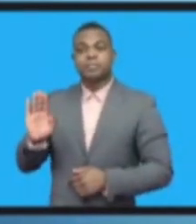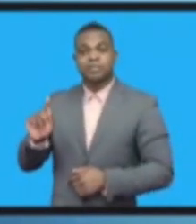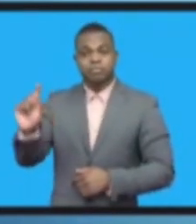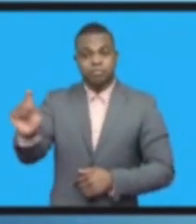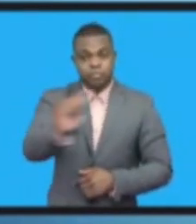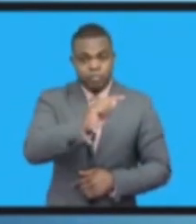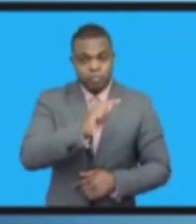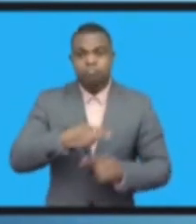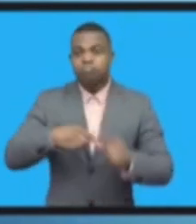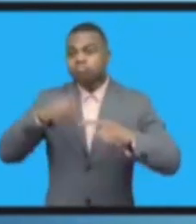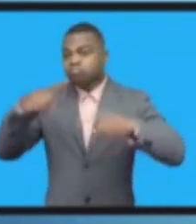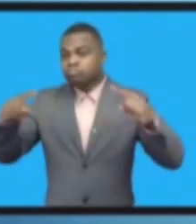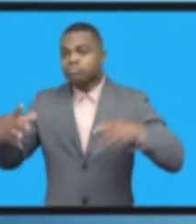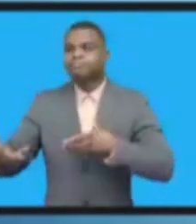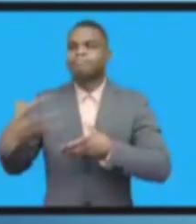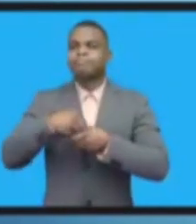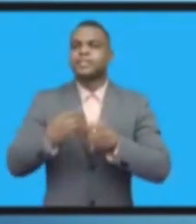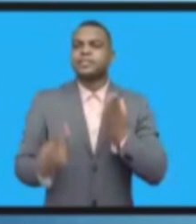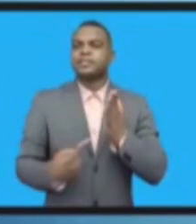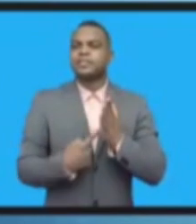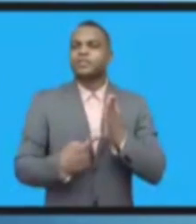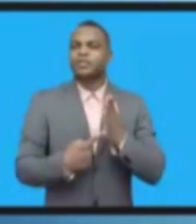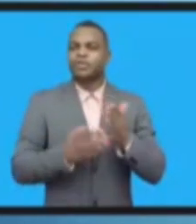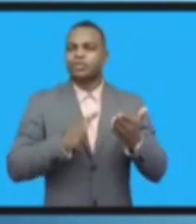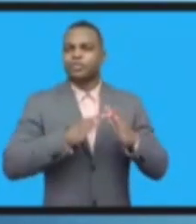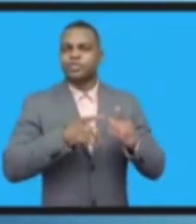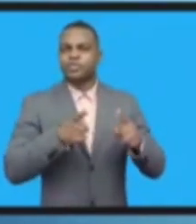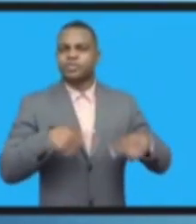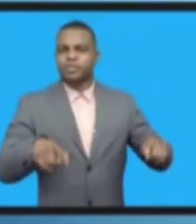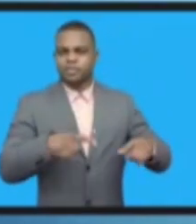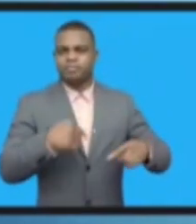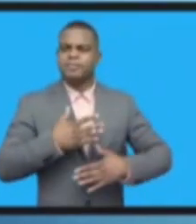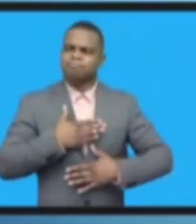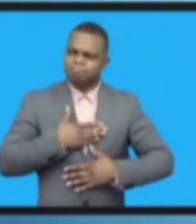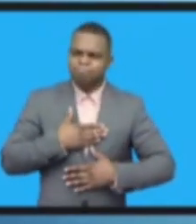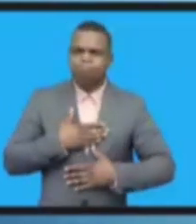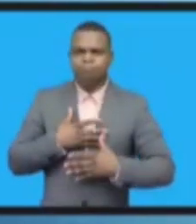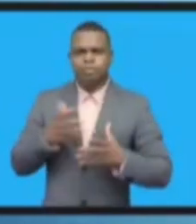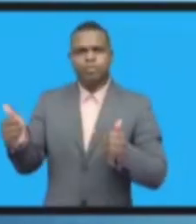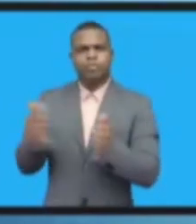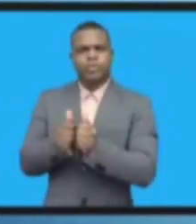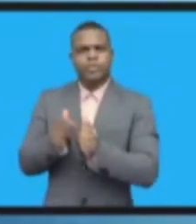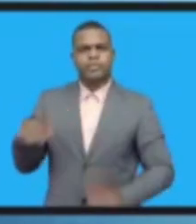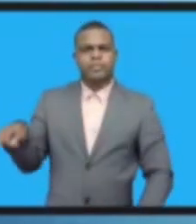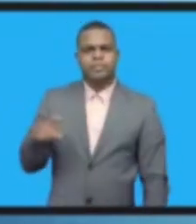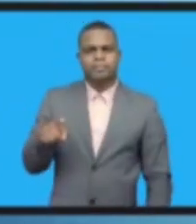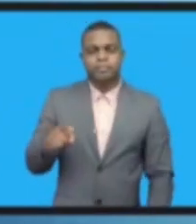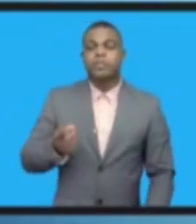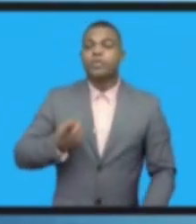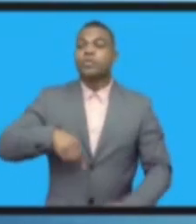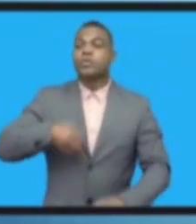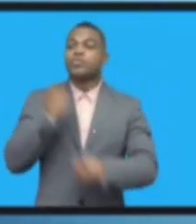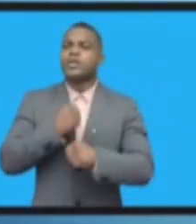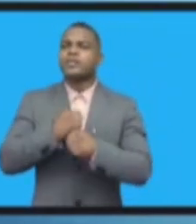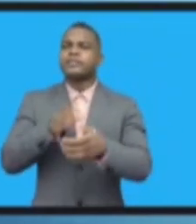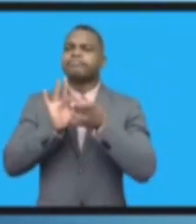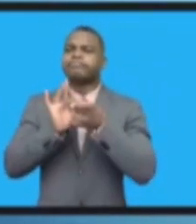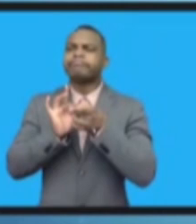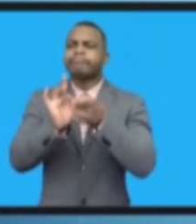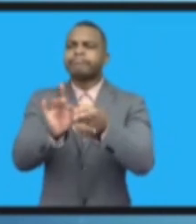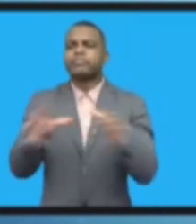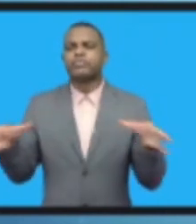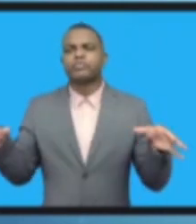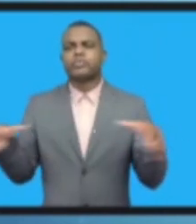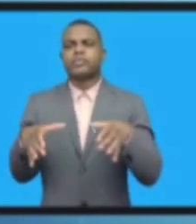ее. Мы работаем активно уже на протяжении вот 40 лет мы развивали ее.